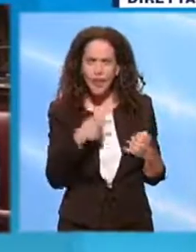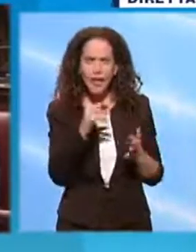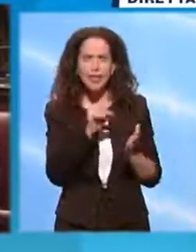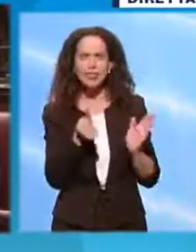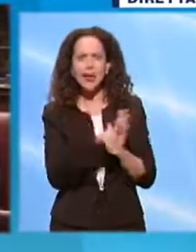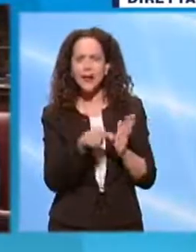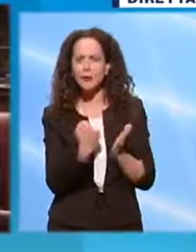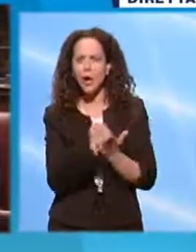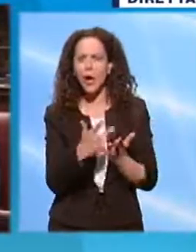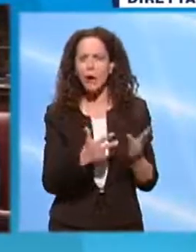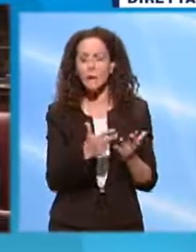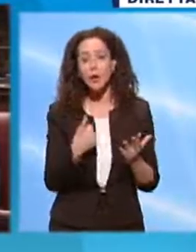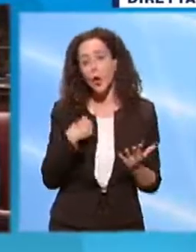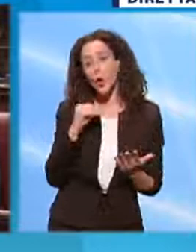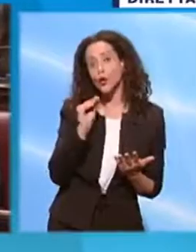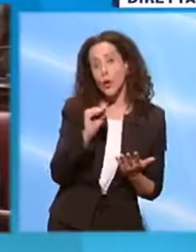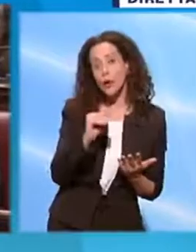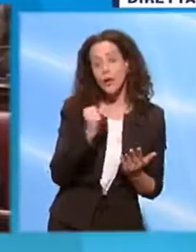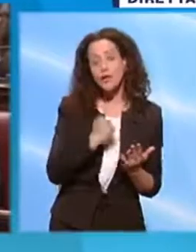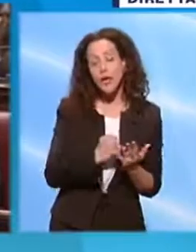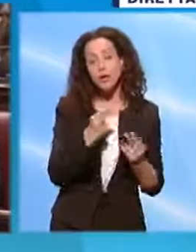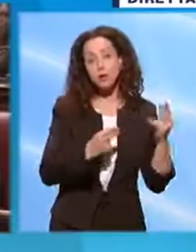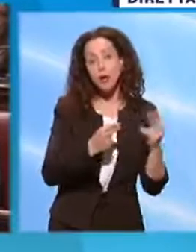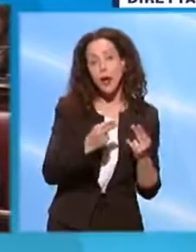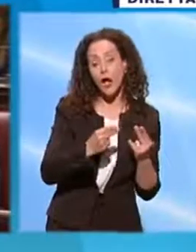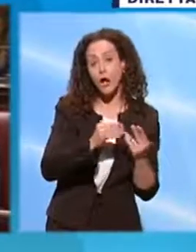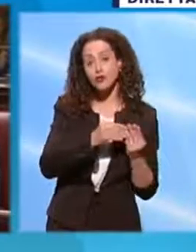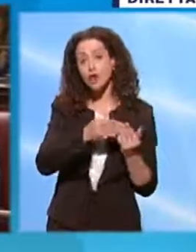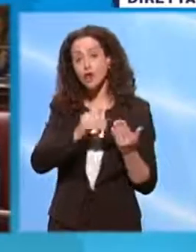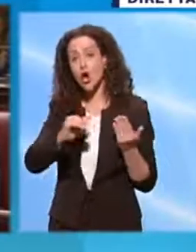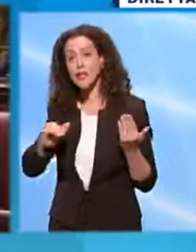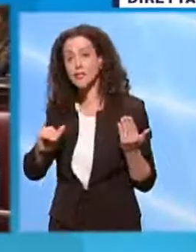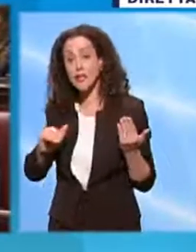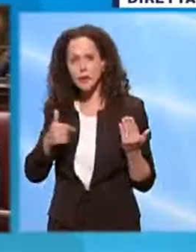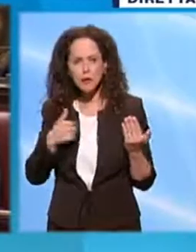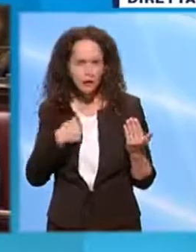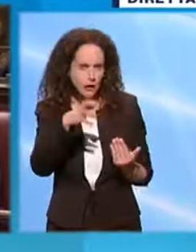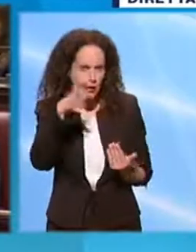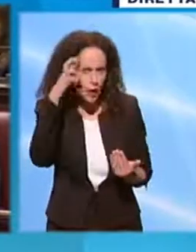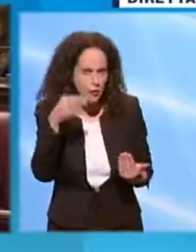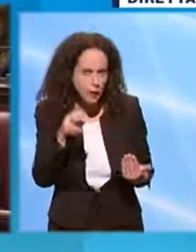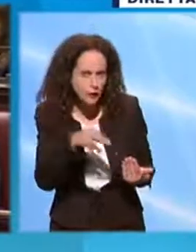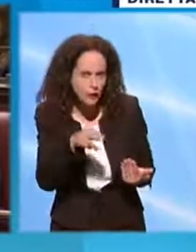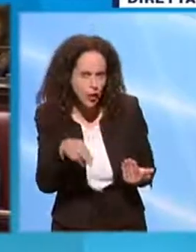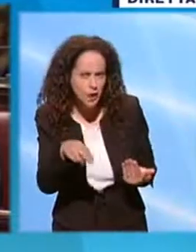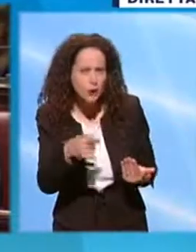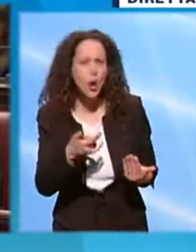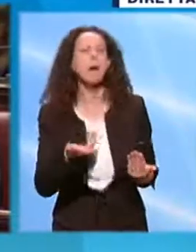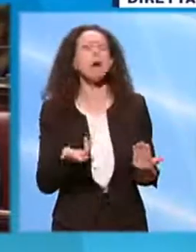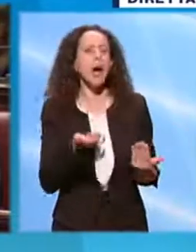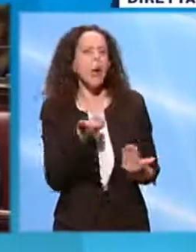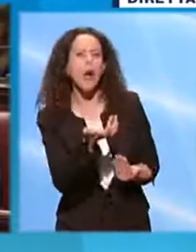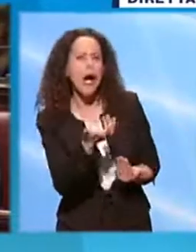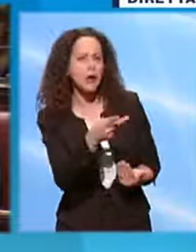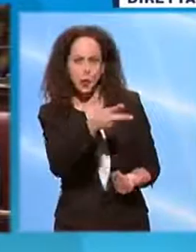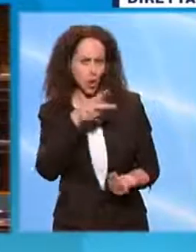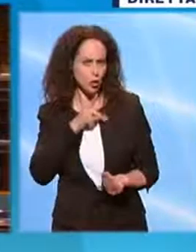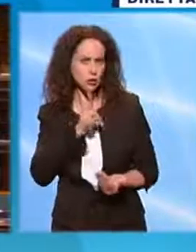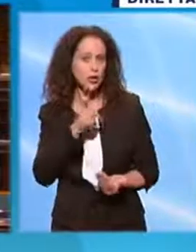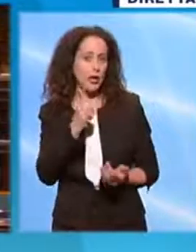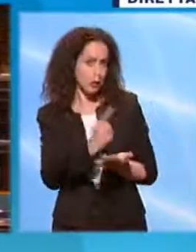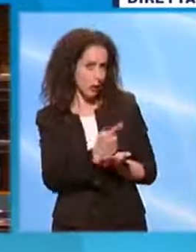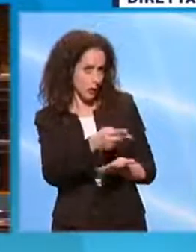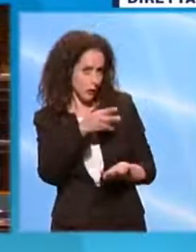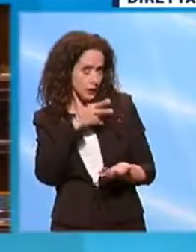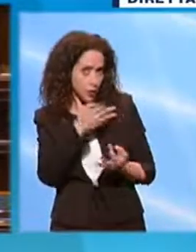dice vi chiederemo di votare un altro scostamento di bilancio che ricordiamo abbiamo votato, ma non ci dice neanche di quanto, ce lo farete sapere,